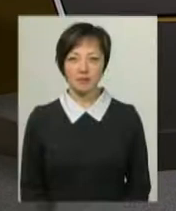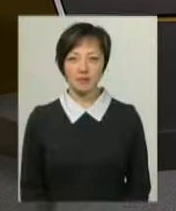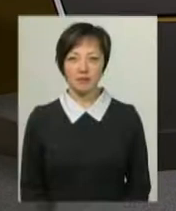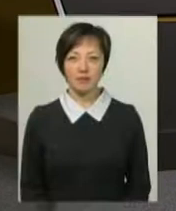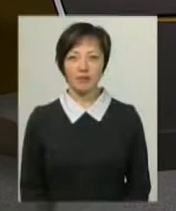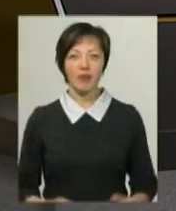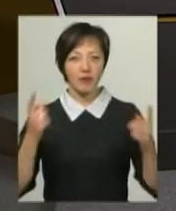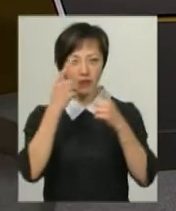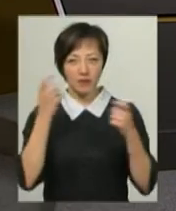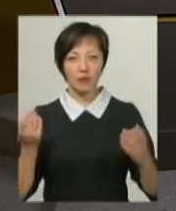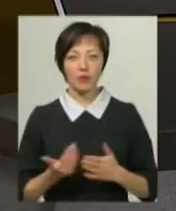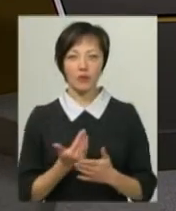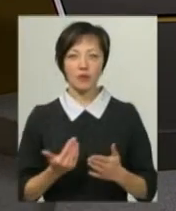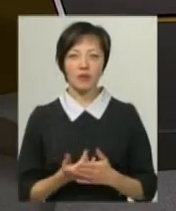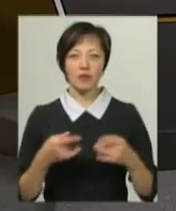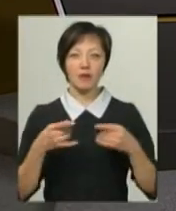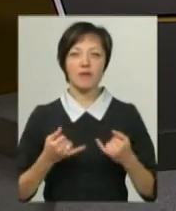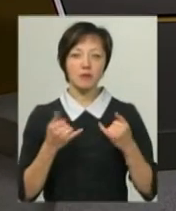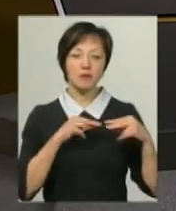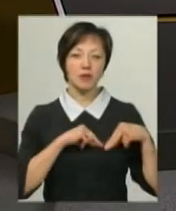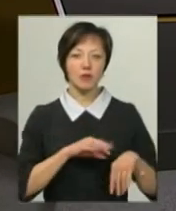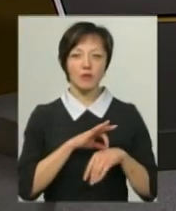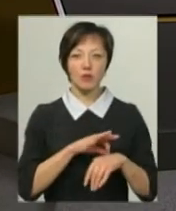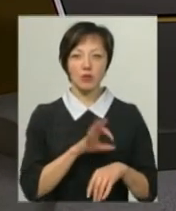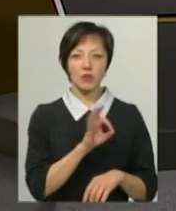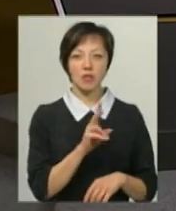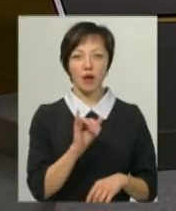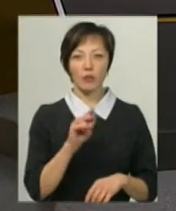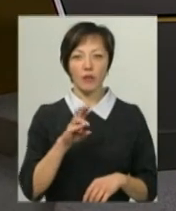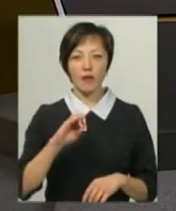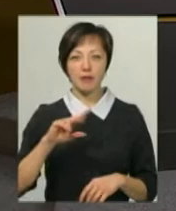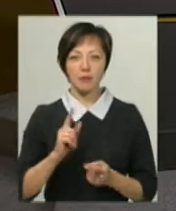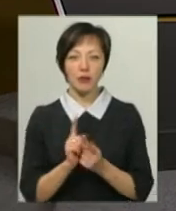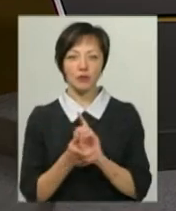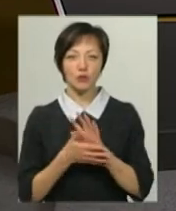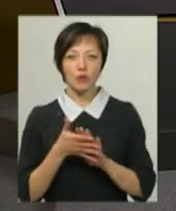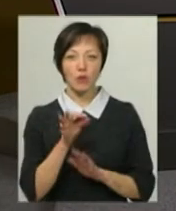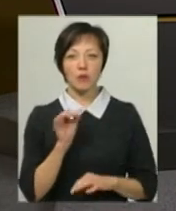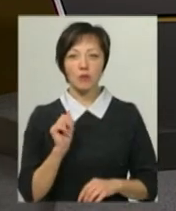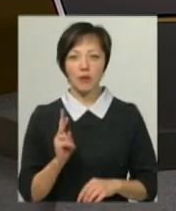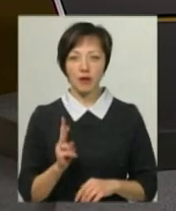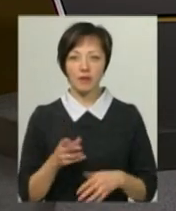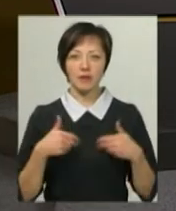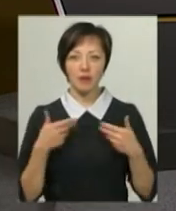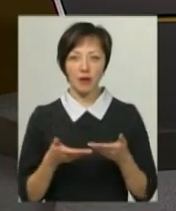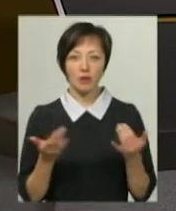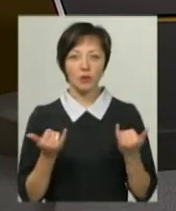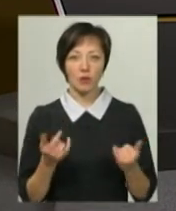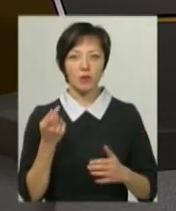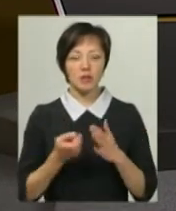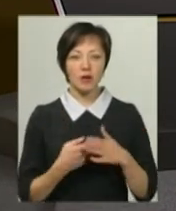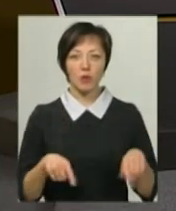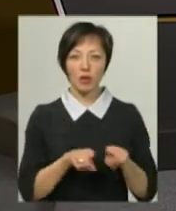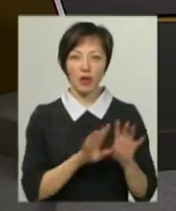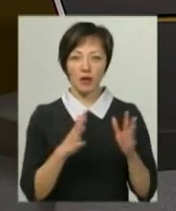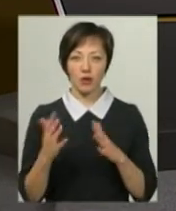В ефірі інформаційний випуск новин. У студії для вас працює ведуча Олександра Карпонець, перекладна жестову мову Ольга Рибак. Вітаю. Сьогодні ви дізнаєтесь